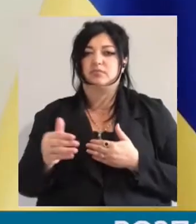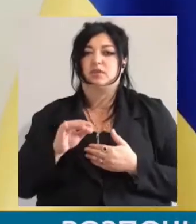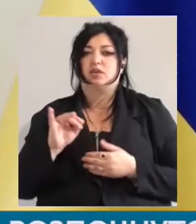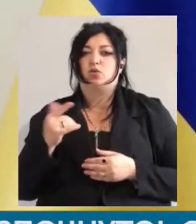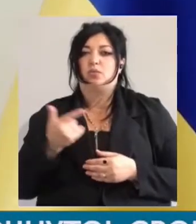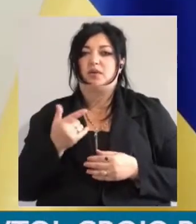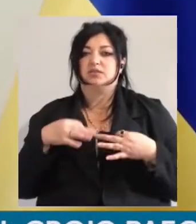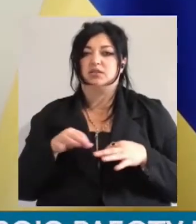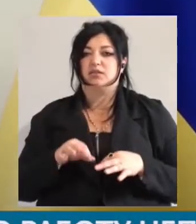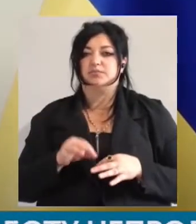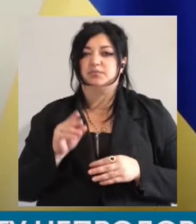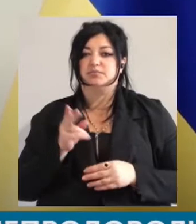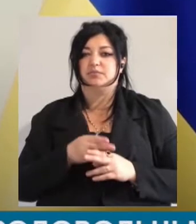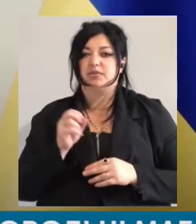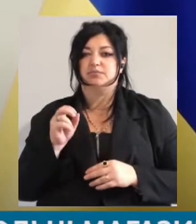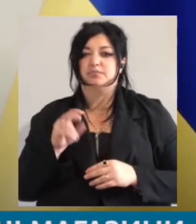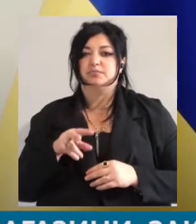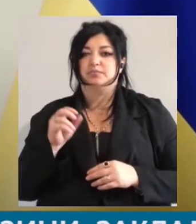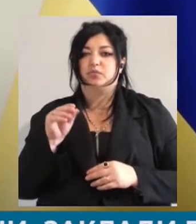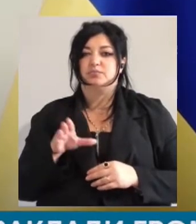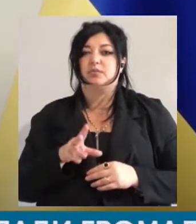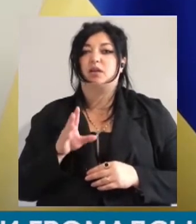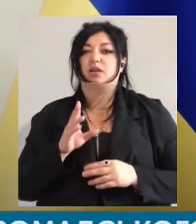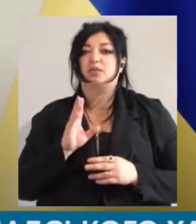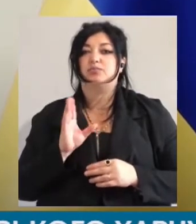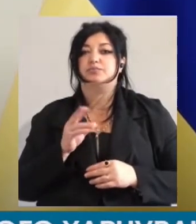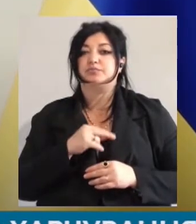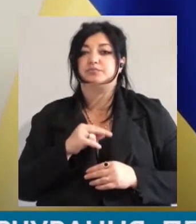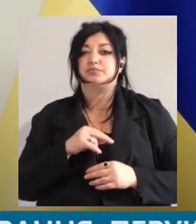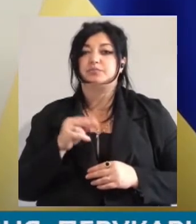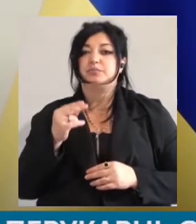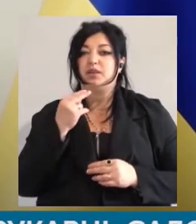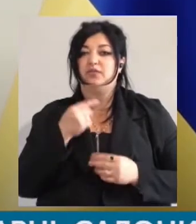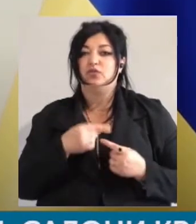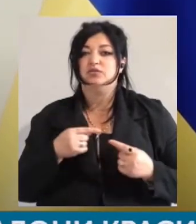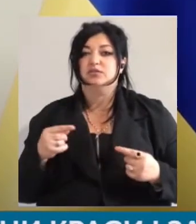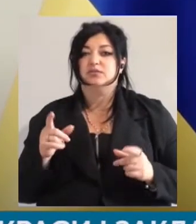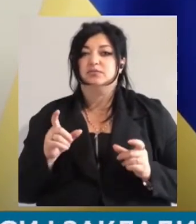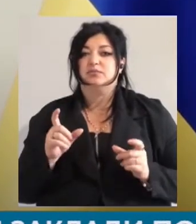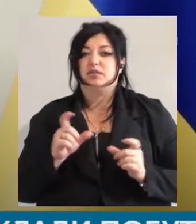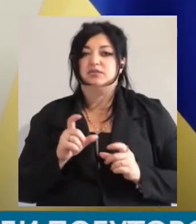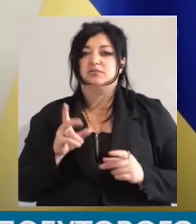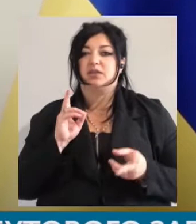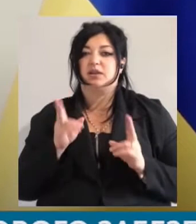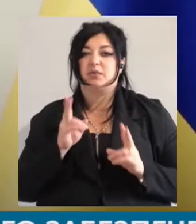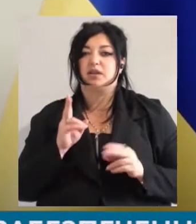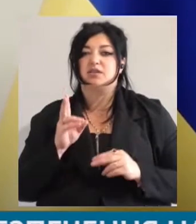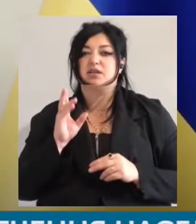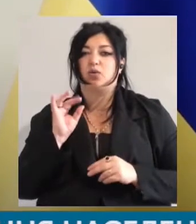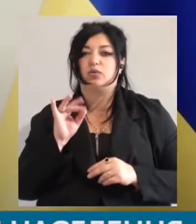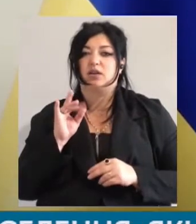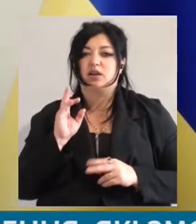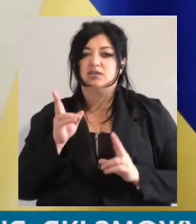Почнуть свою роботу непродовольственні магазини, заведення пщепіта, паріхмахерські, салони красоти і заведення